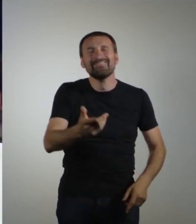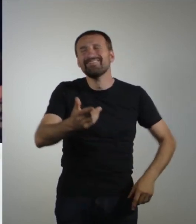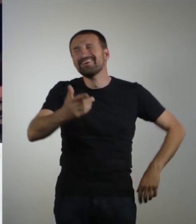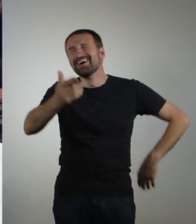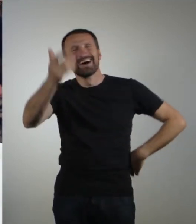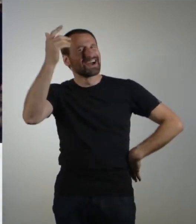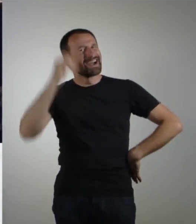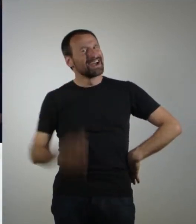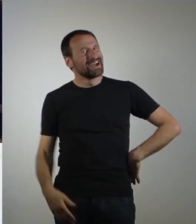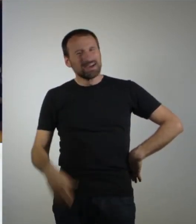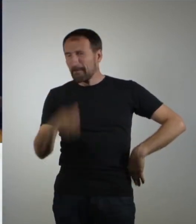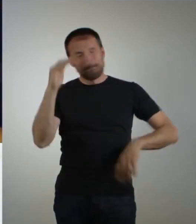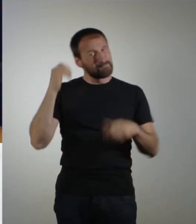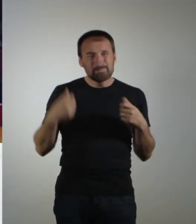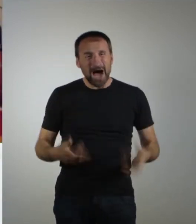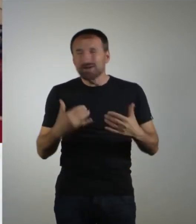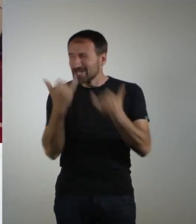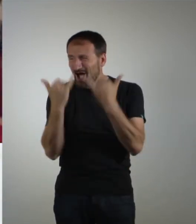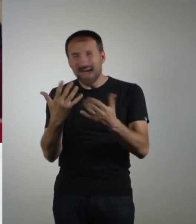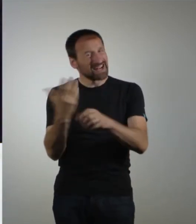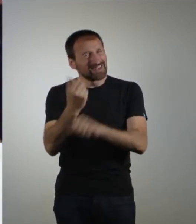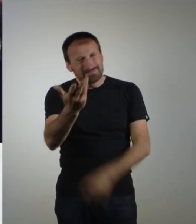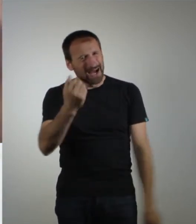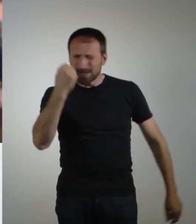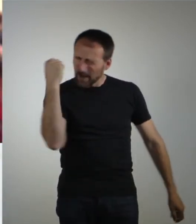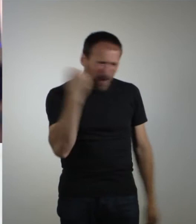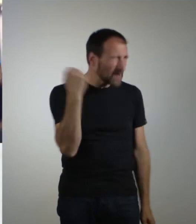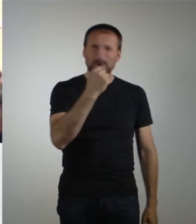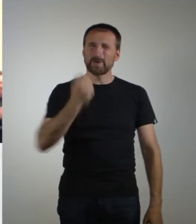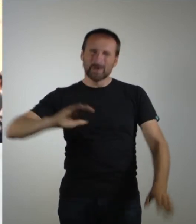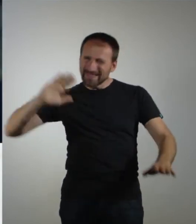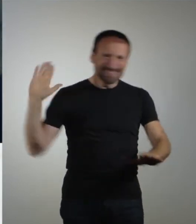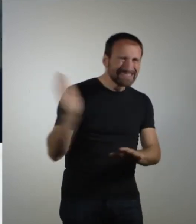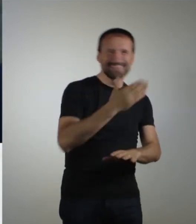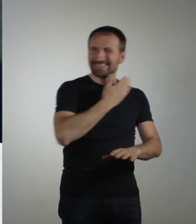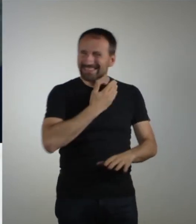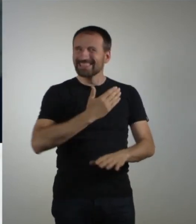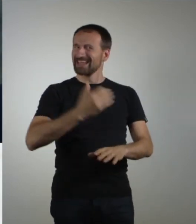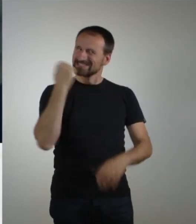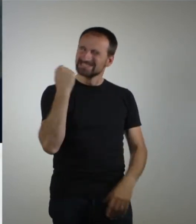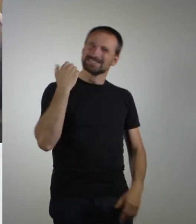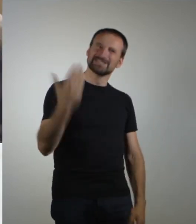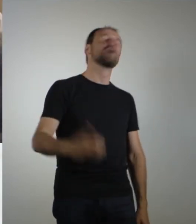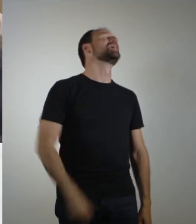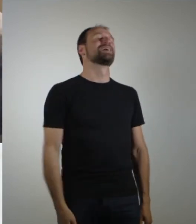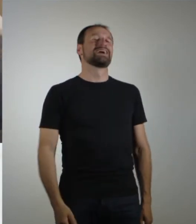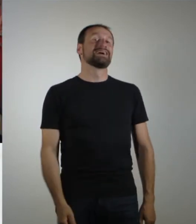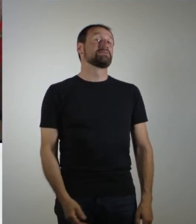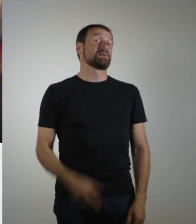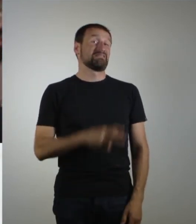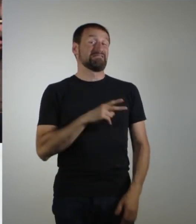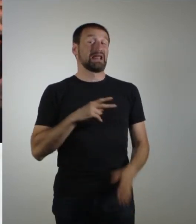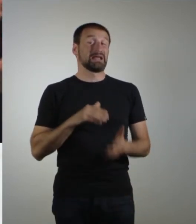Teufelskerl wieder. Was Bautz heute hier abliefert, ist ganz großes Tennis. Wie lange kann das noch gut gehen?